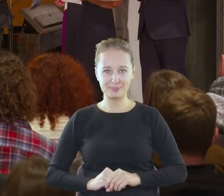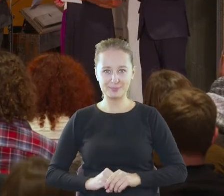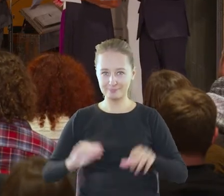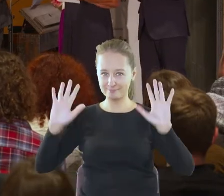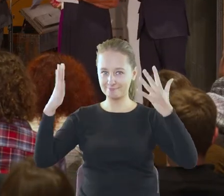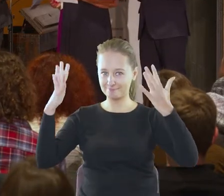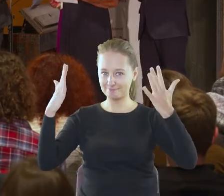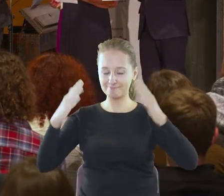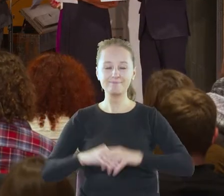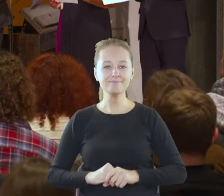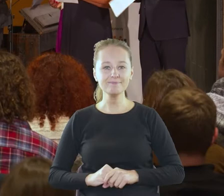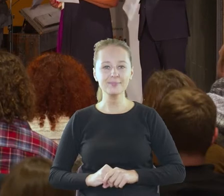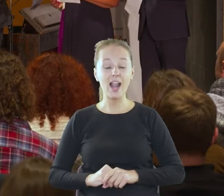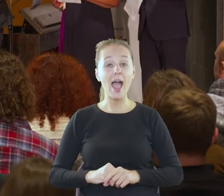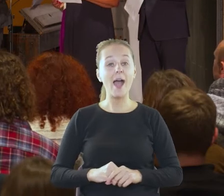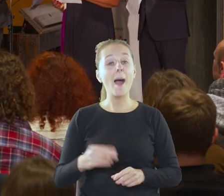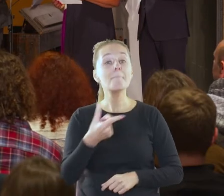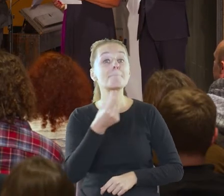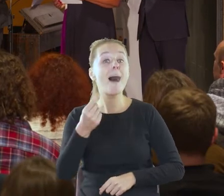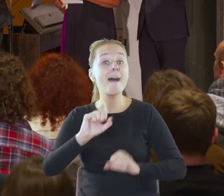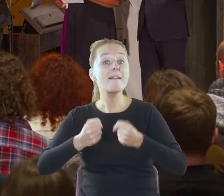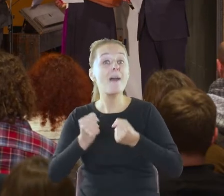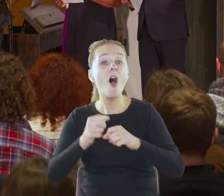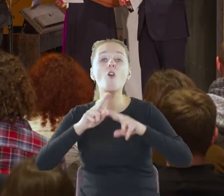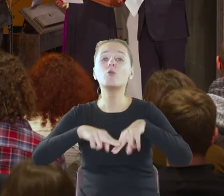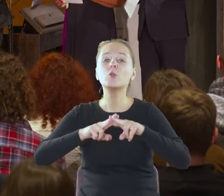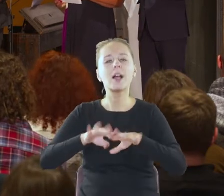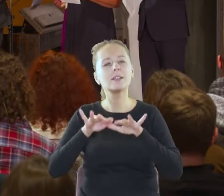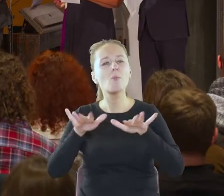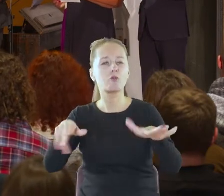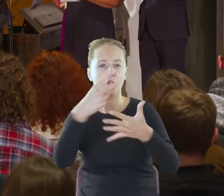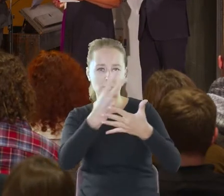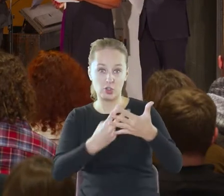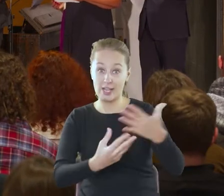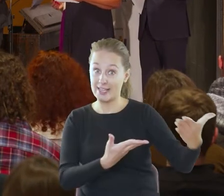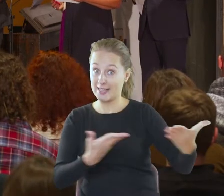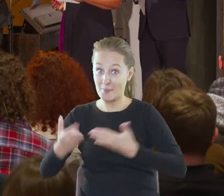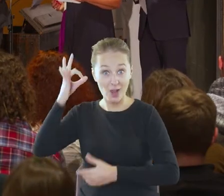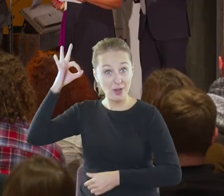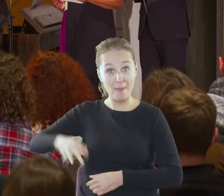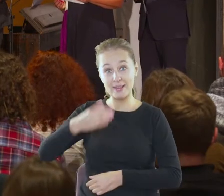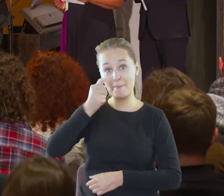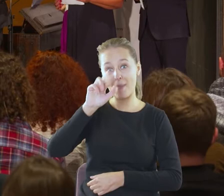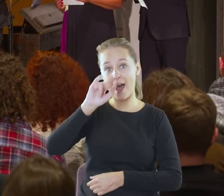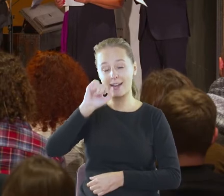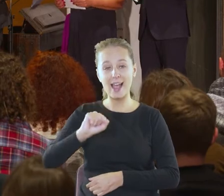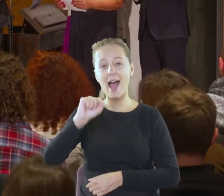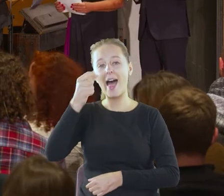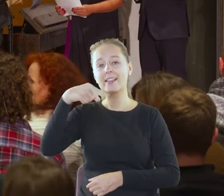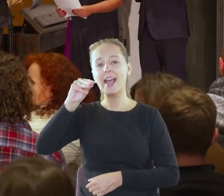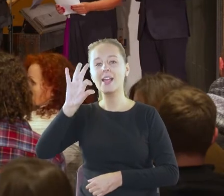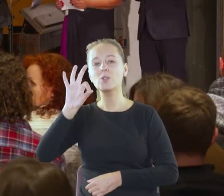Jednym z partnerów akcji jest Fundacja Powszechnego Czytania. Zapraszam na scenę Panią Marię Deskur,